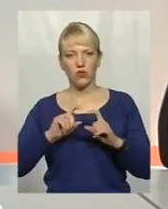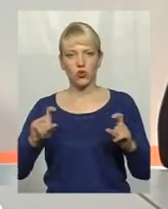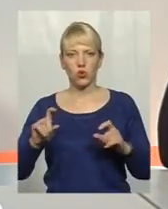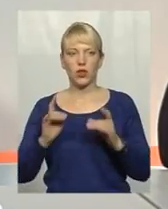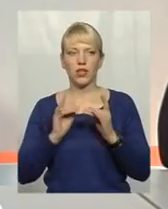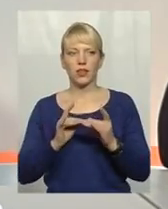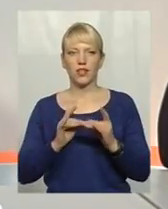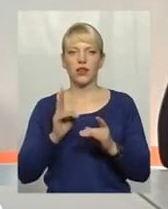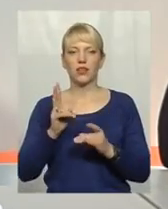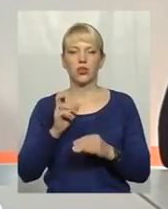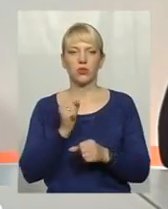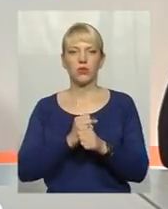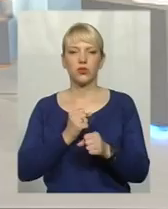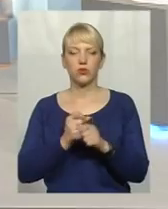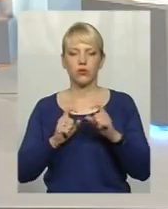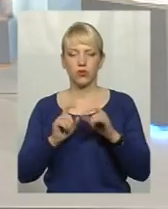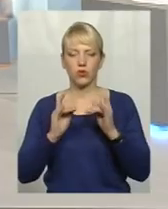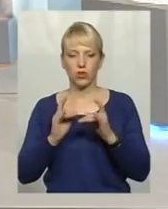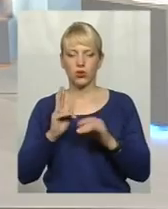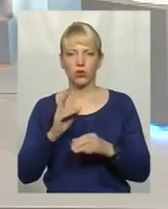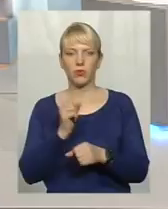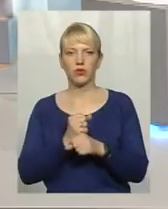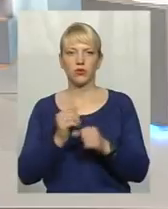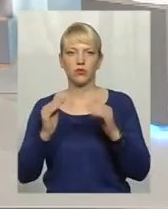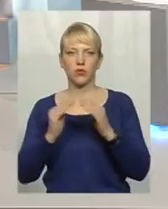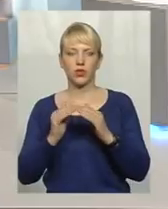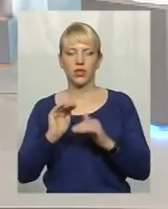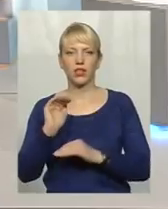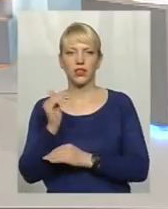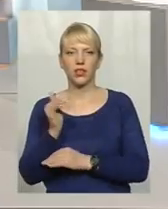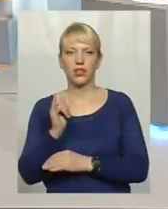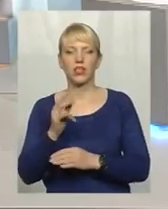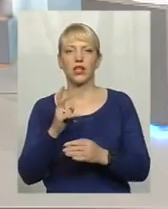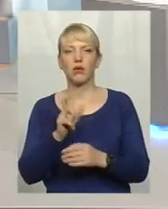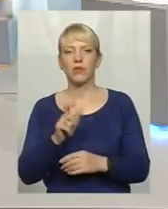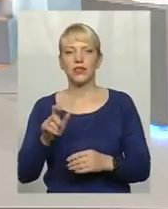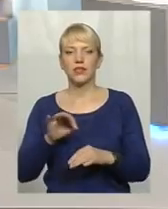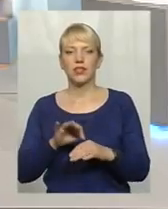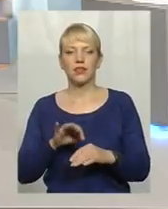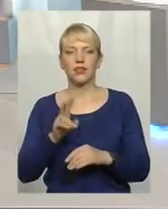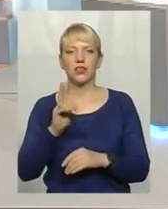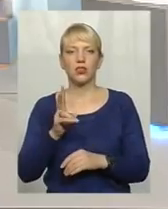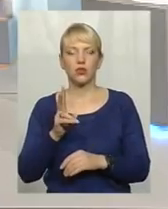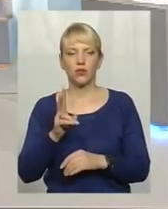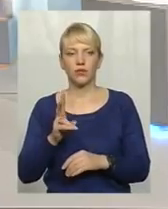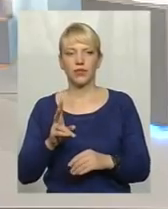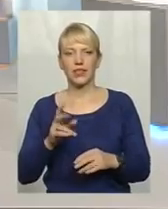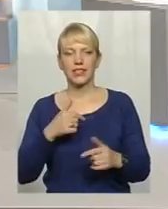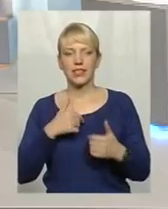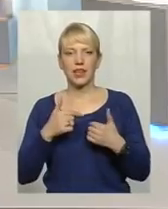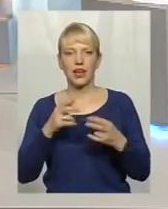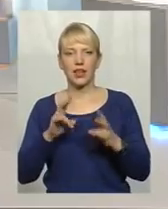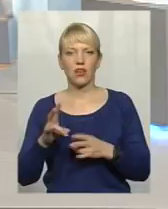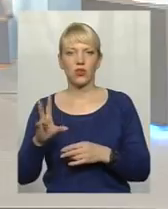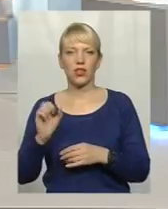які працюють в школах-інтернатах, які працюють в будинках дитини. І пацієнти, які страдають на